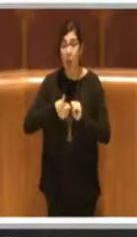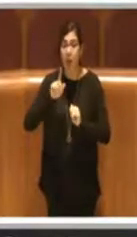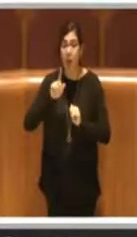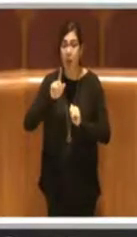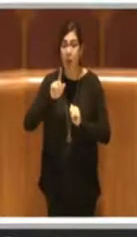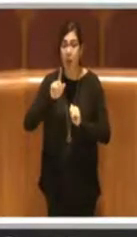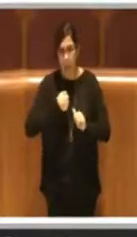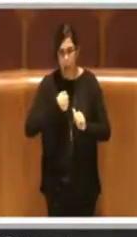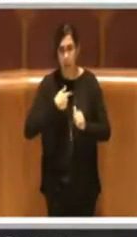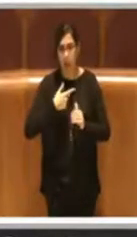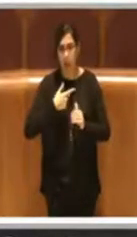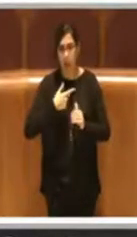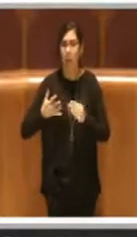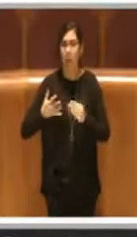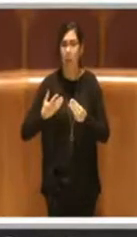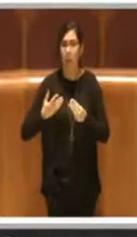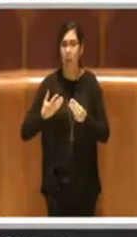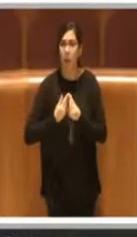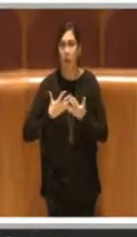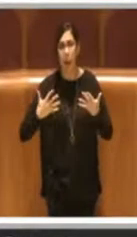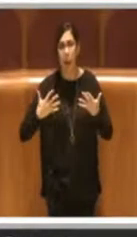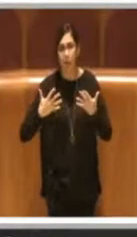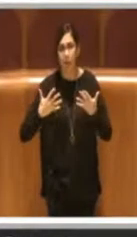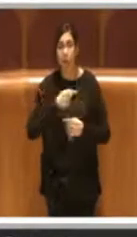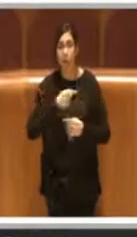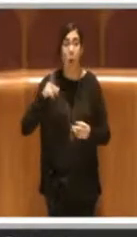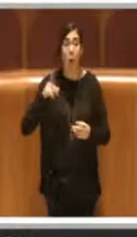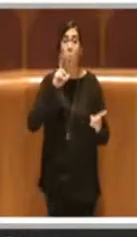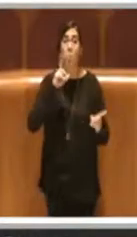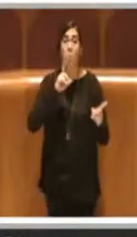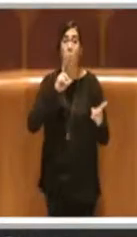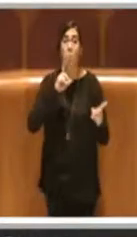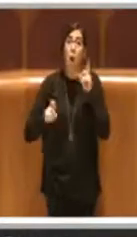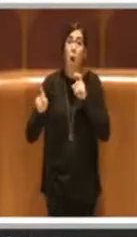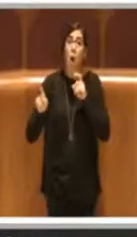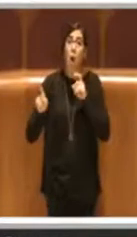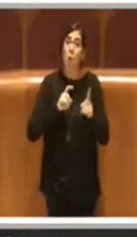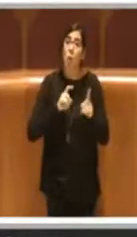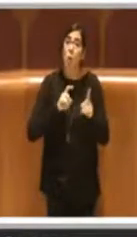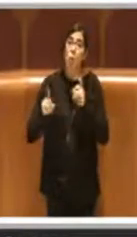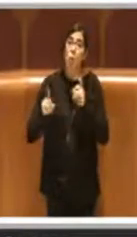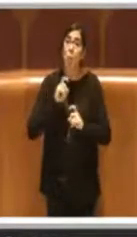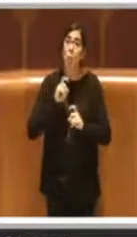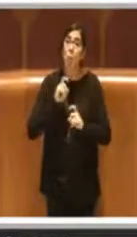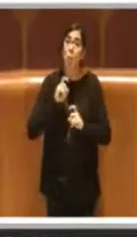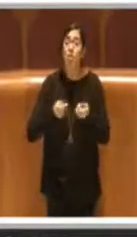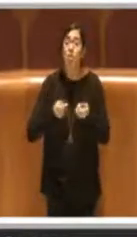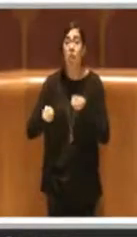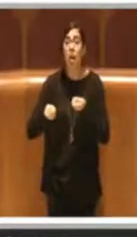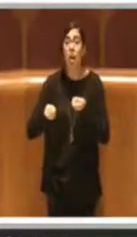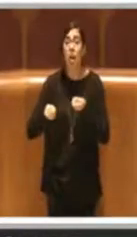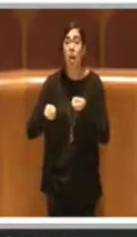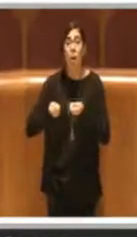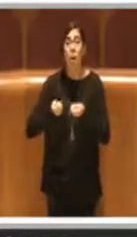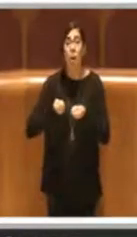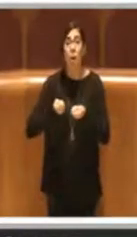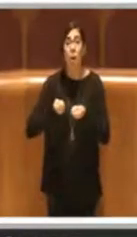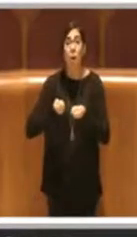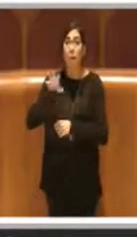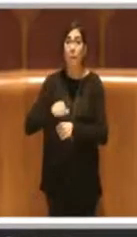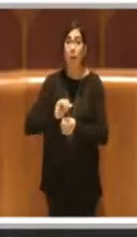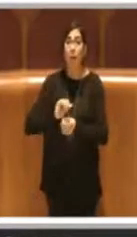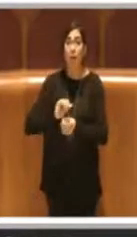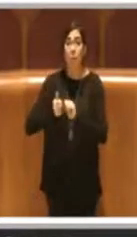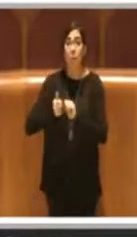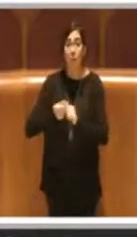colleghi della maggioranza, era relativamente alla gestione dell'impianto. Quindi il